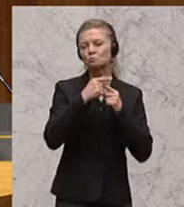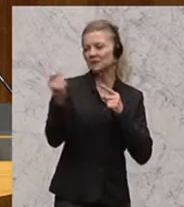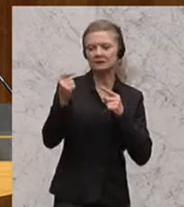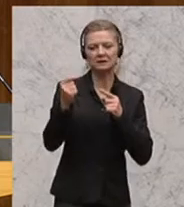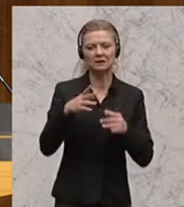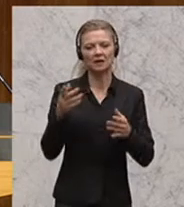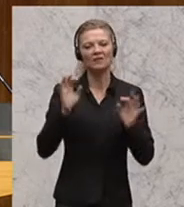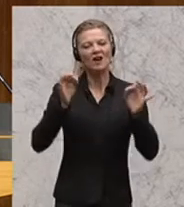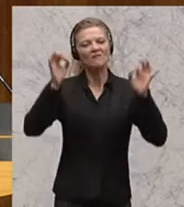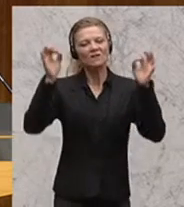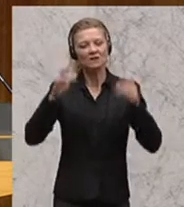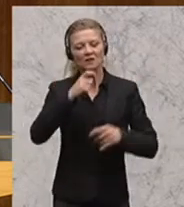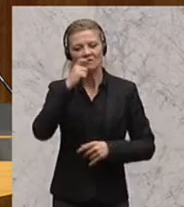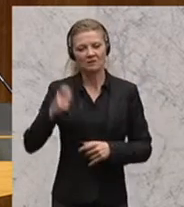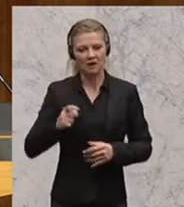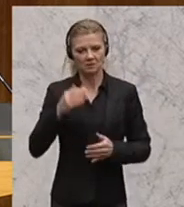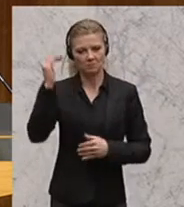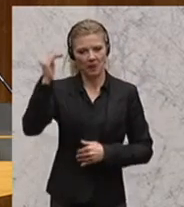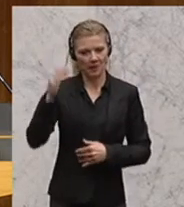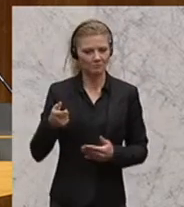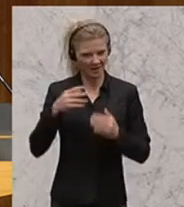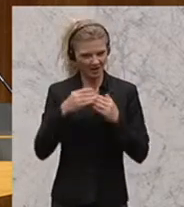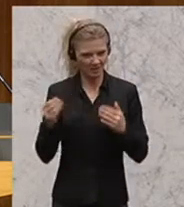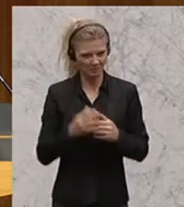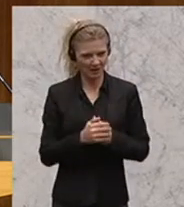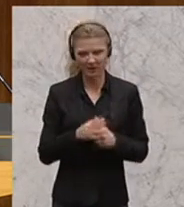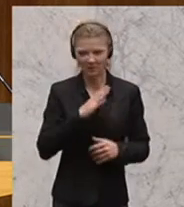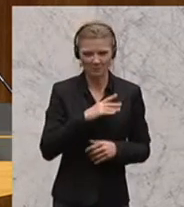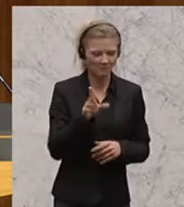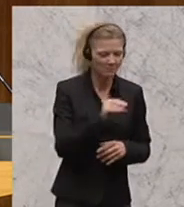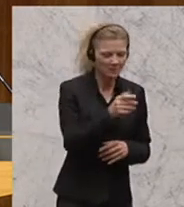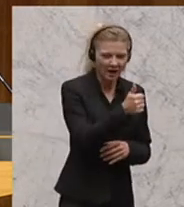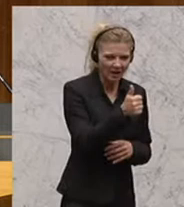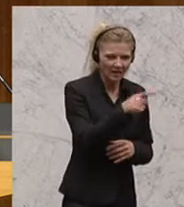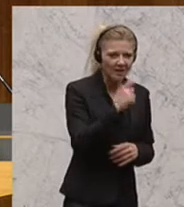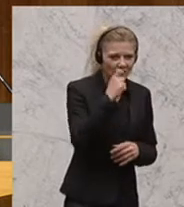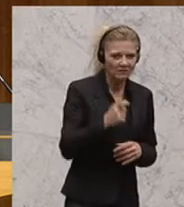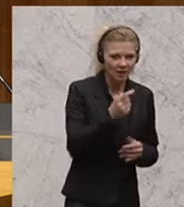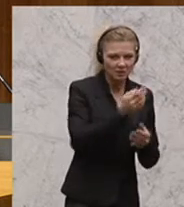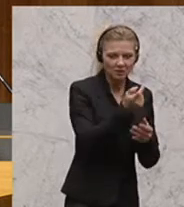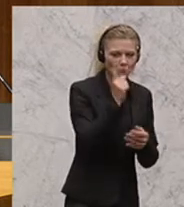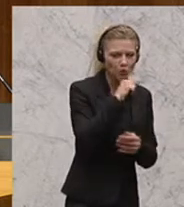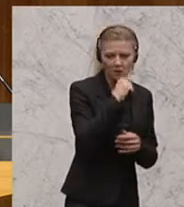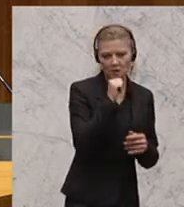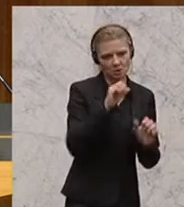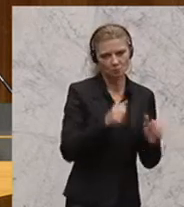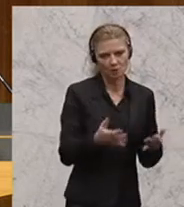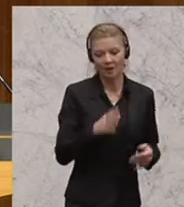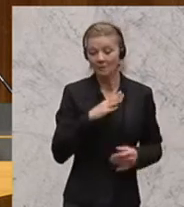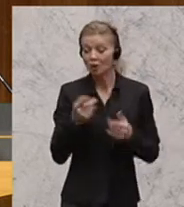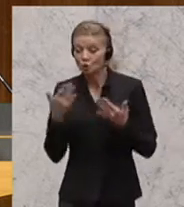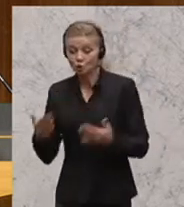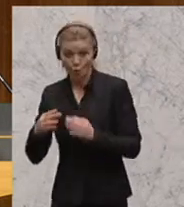Finanzpolizei. Diese Experten kann man aber nicht von heute auf morgen ausbilden. Hier bedarf es einer jahrelangen Ausbildung,